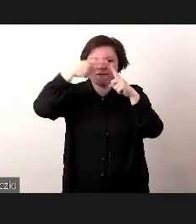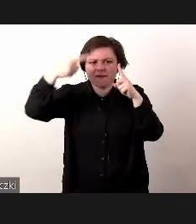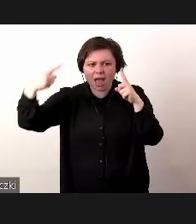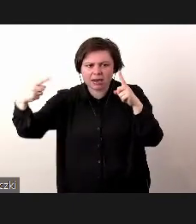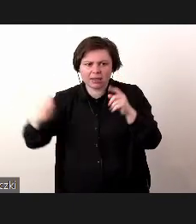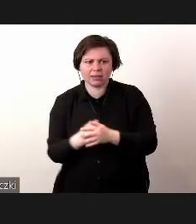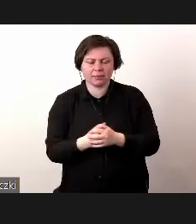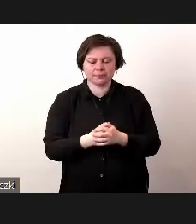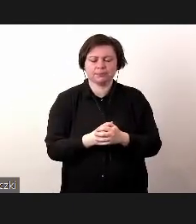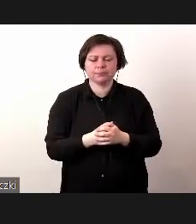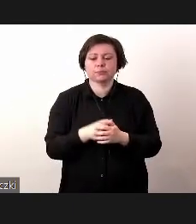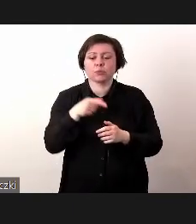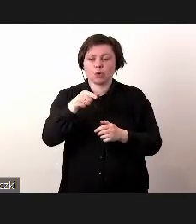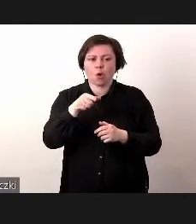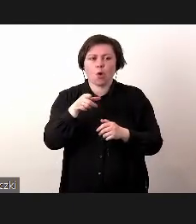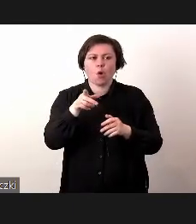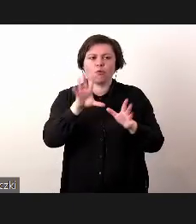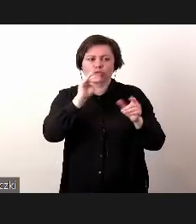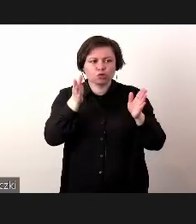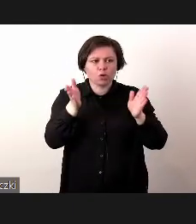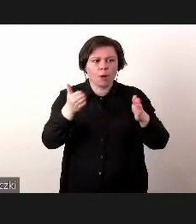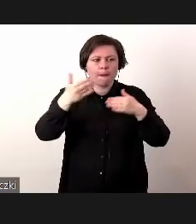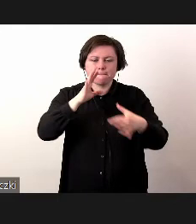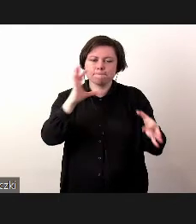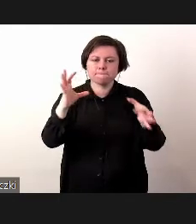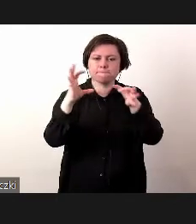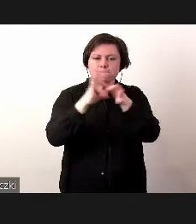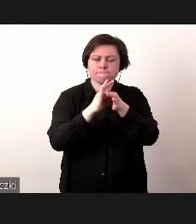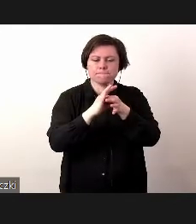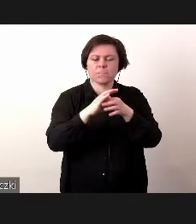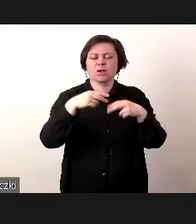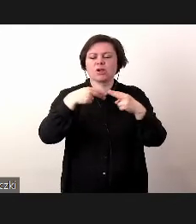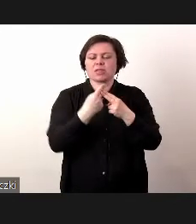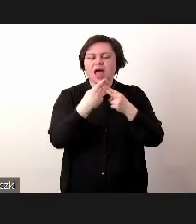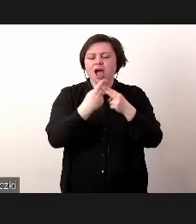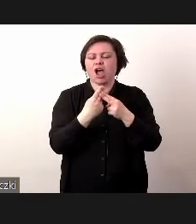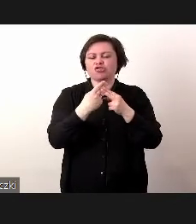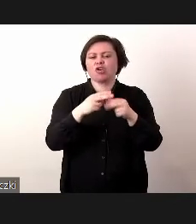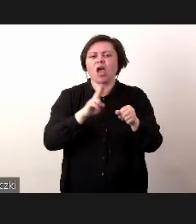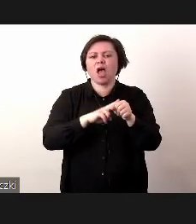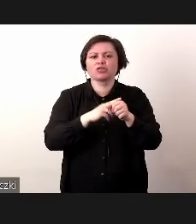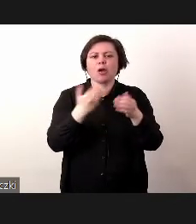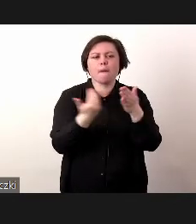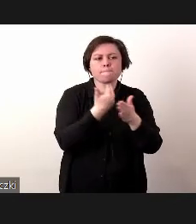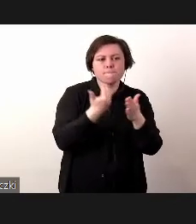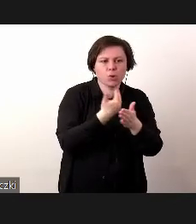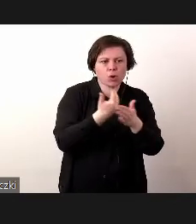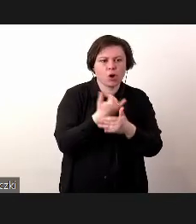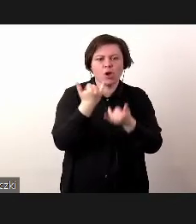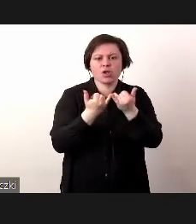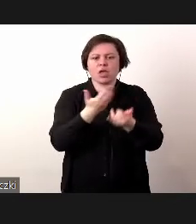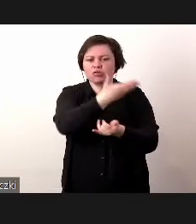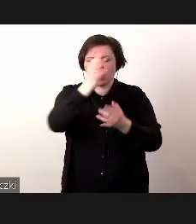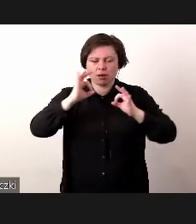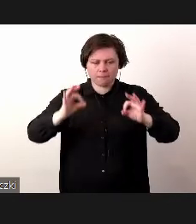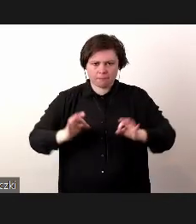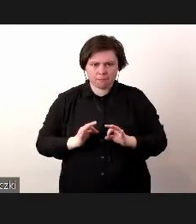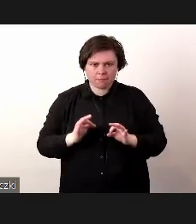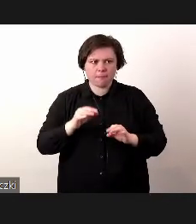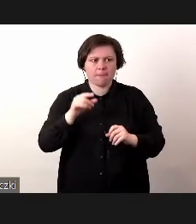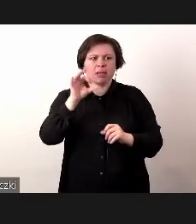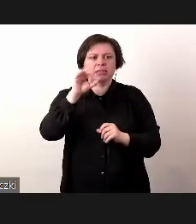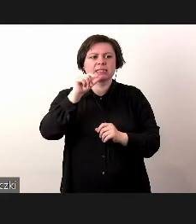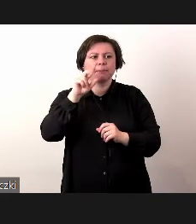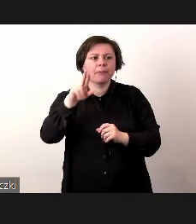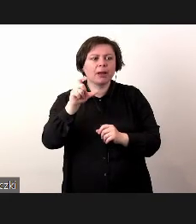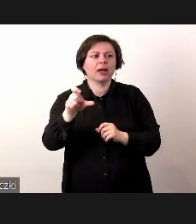To wszystko z pudełka jest połączone z narzędziami do modelowania. Czyli jeżeli używają Państwo u siebie Sparks